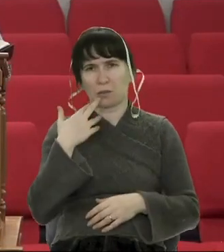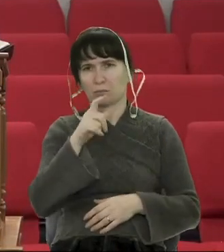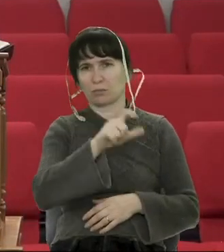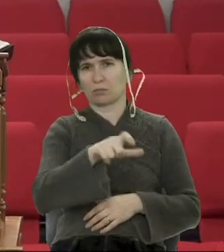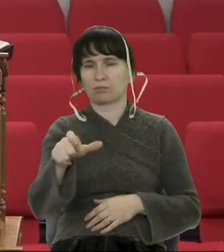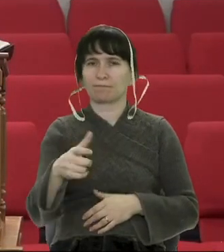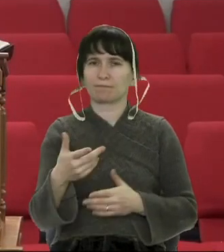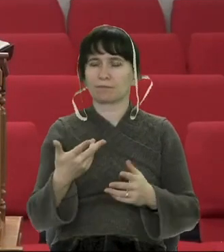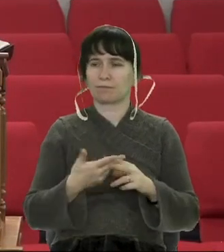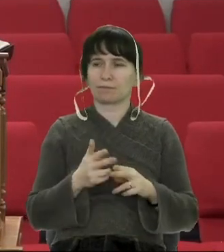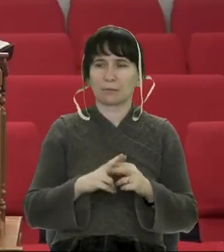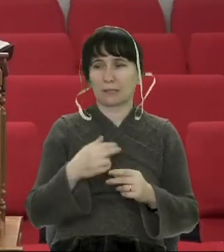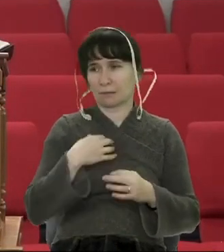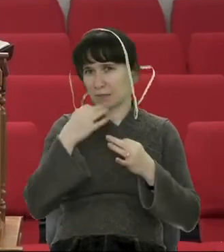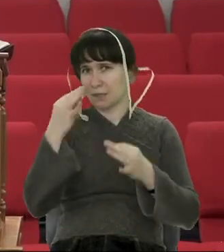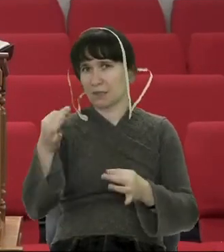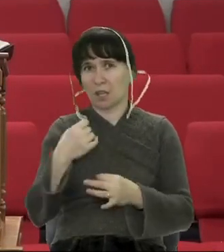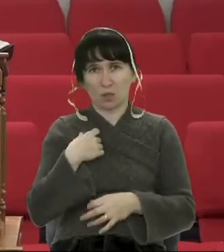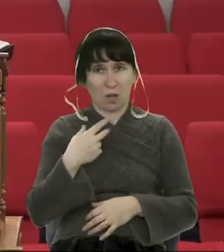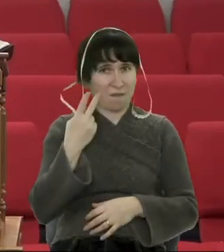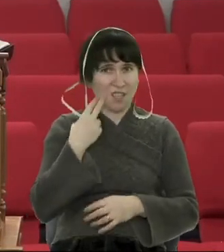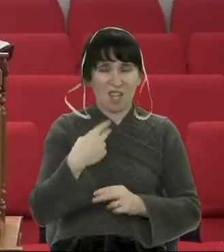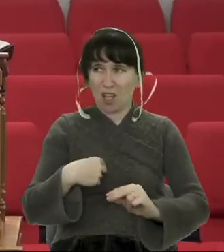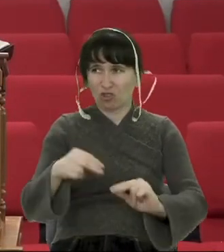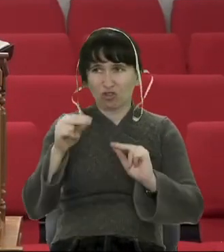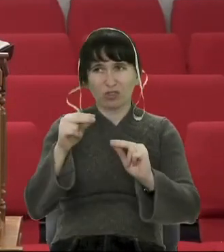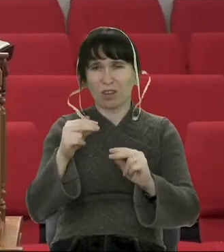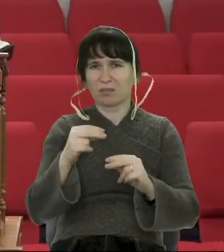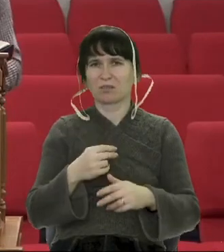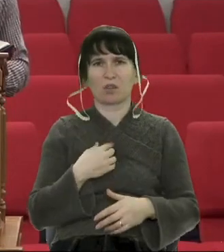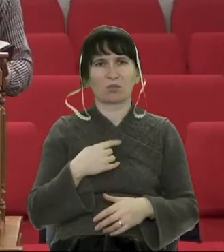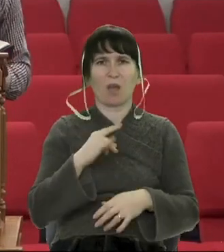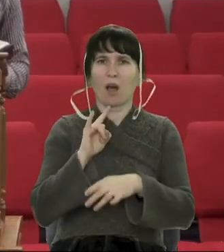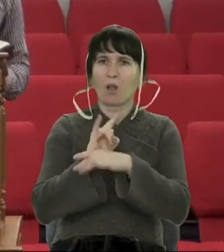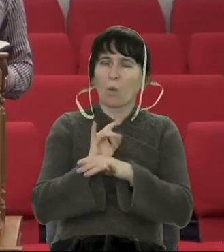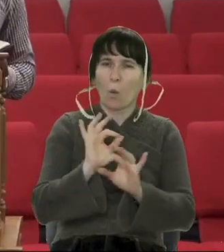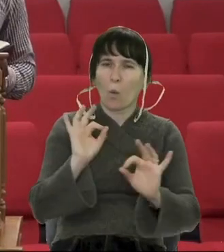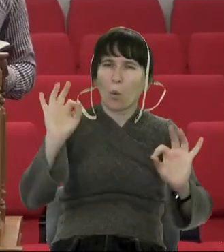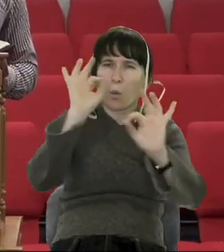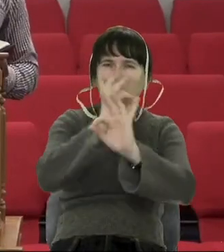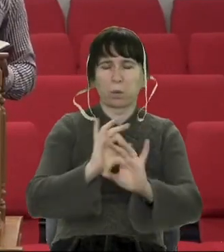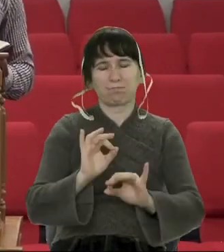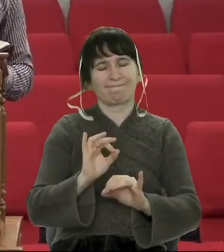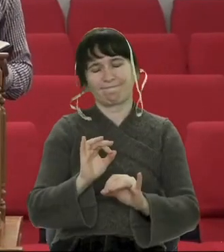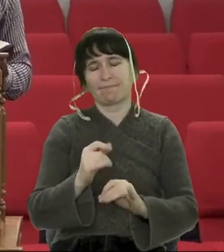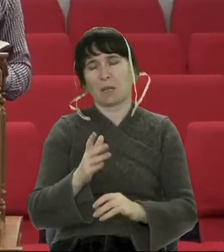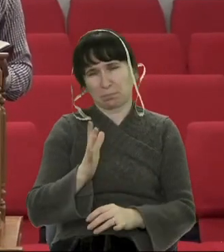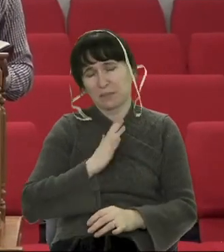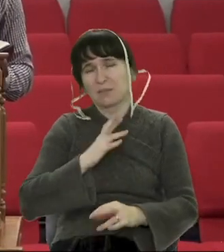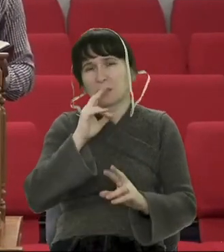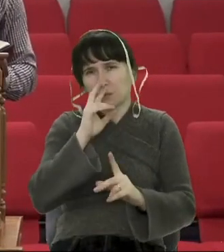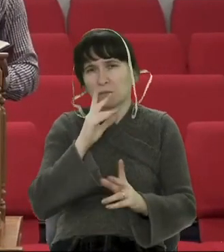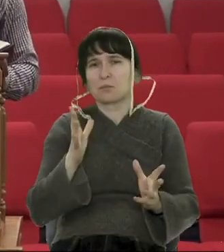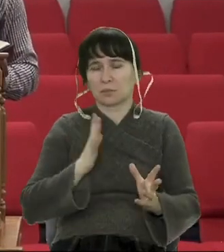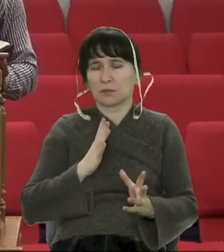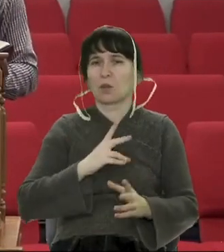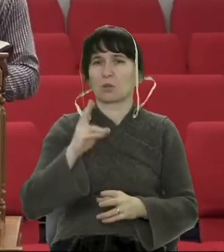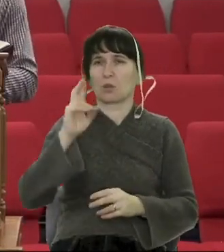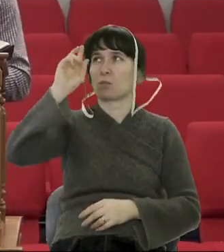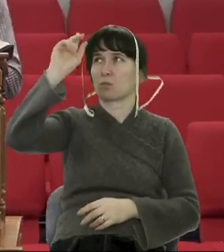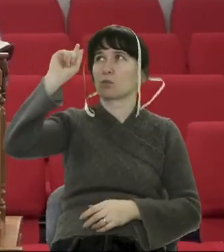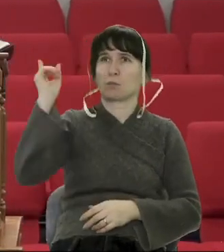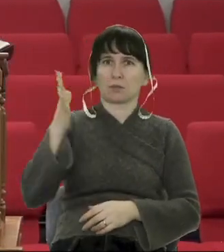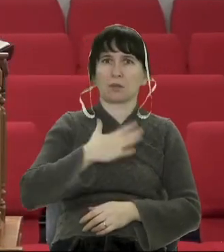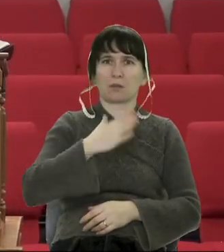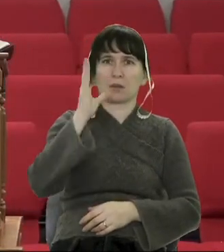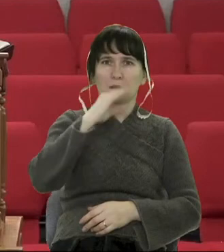говорив правду, ні, але я розумію, що, Господи, Ти мені потрібен і Твоя благодать, що тільки Божа благодать здатний нас змінити,